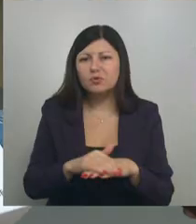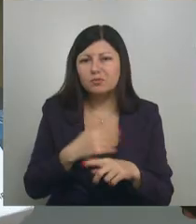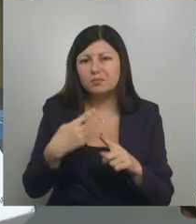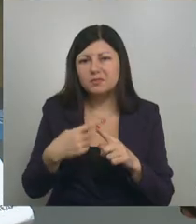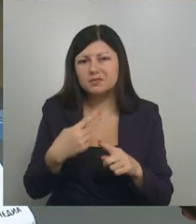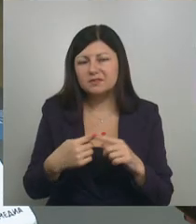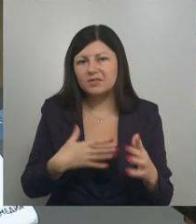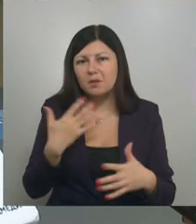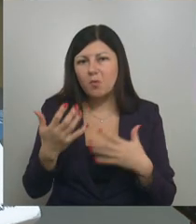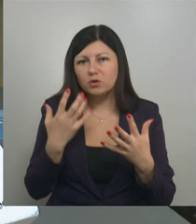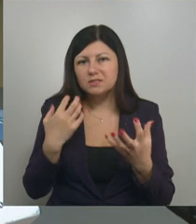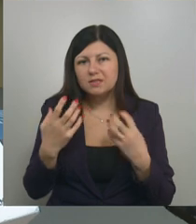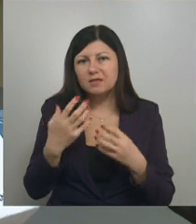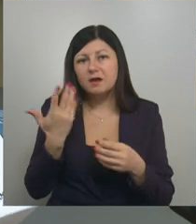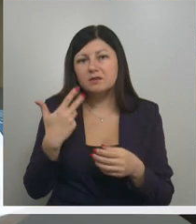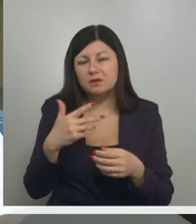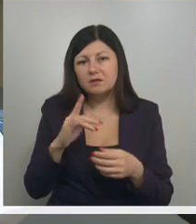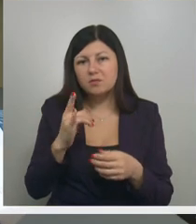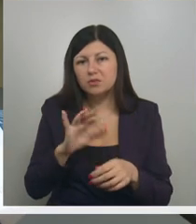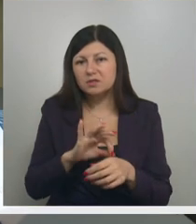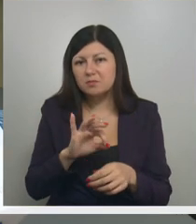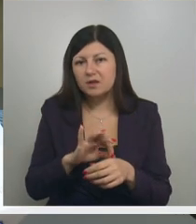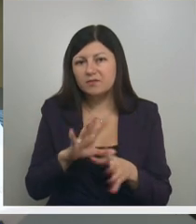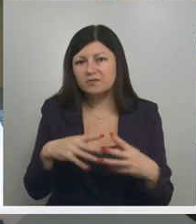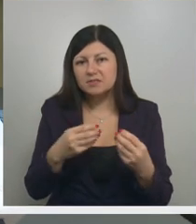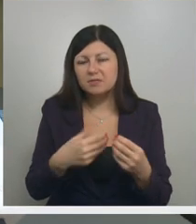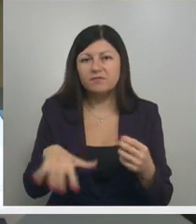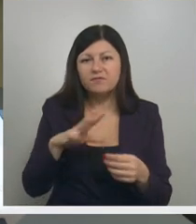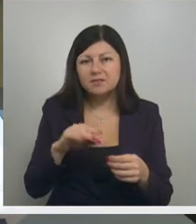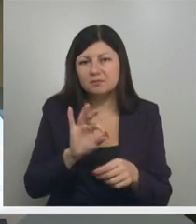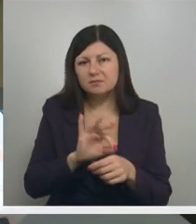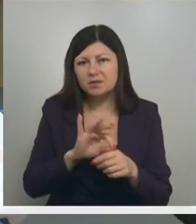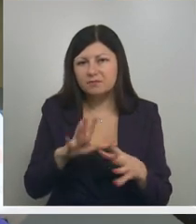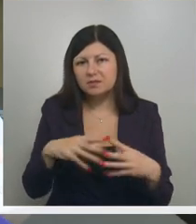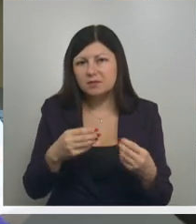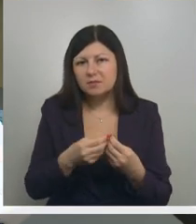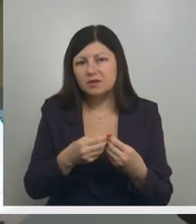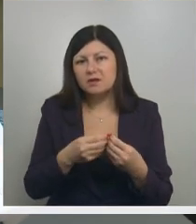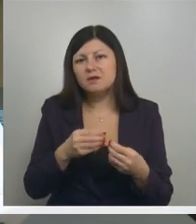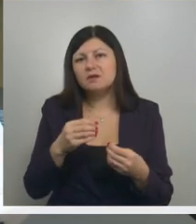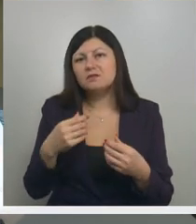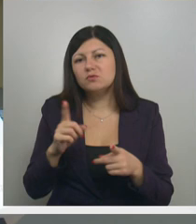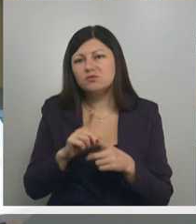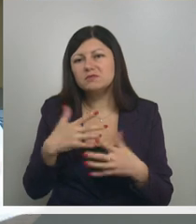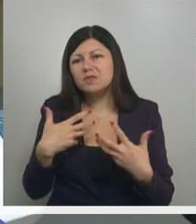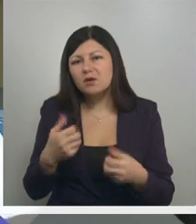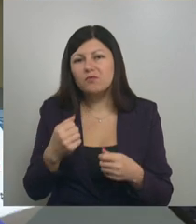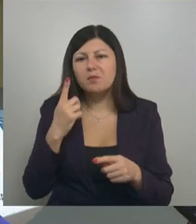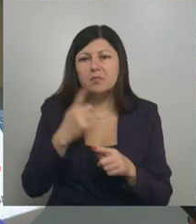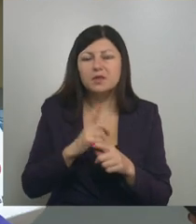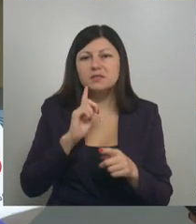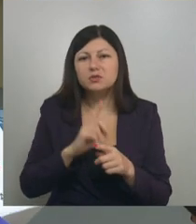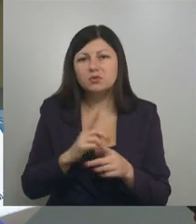Когда заболевает ребенок в семье, болеет вся семья. Болеют сиблинги, здоровые братья и сестры, которые